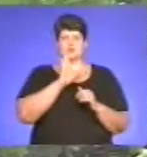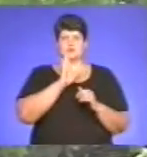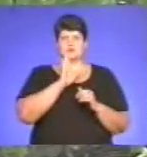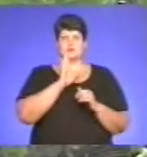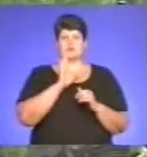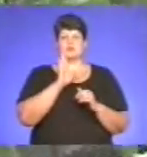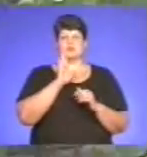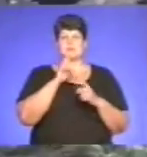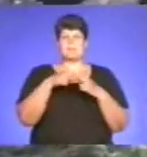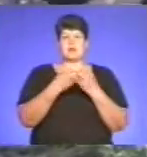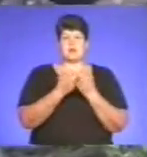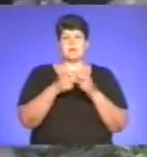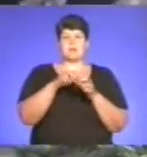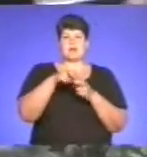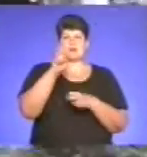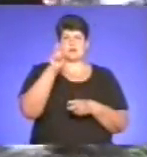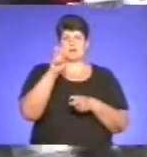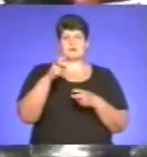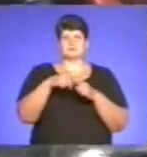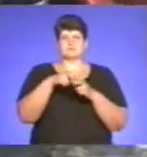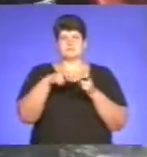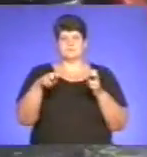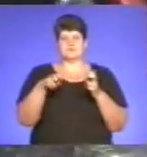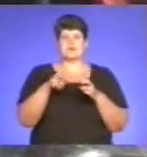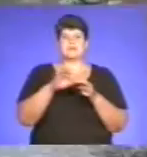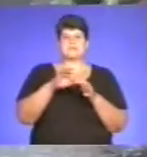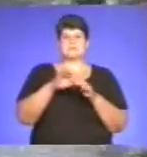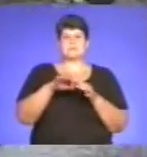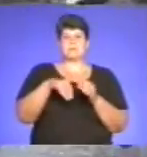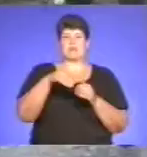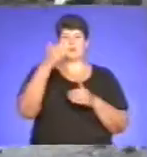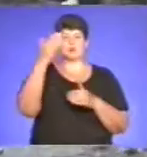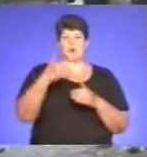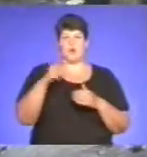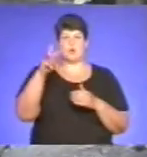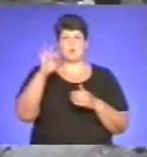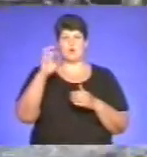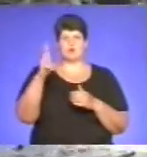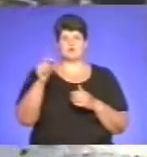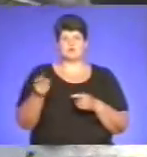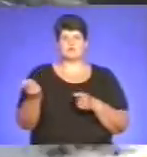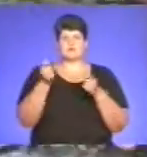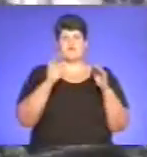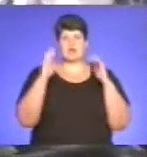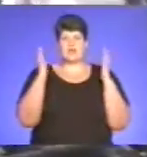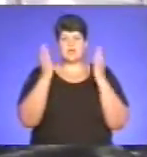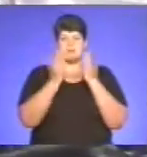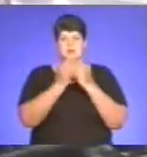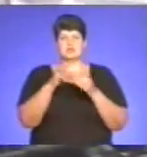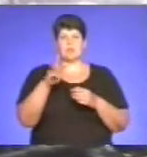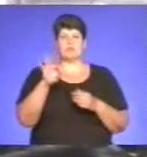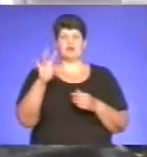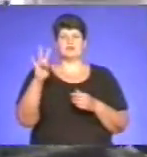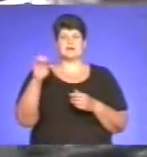з переломом хребта, пошкодження спинного мозку та переломом правого стегна доставлено до реанімаційного відділення Монастирської